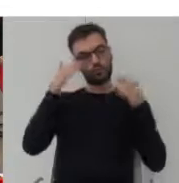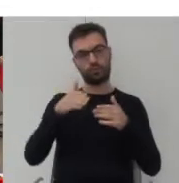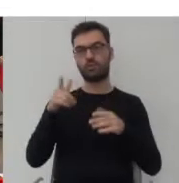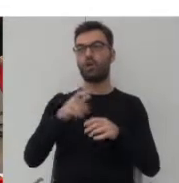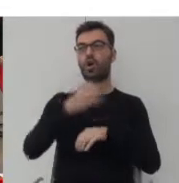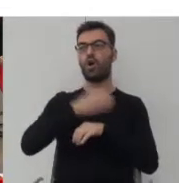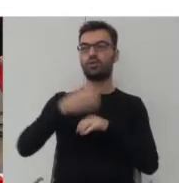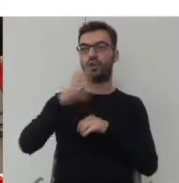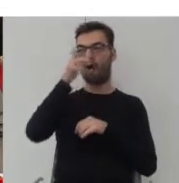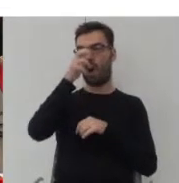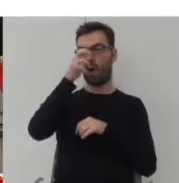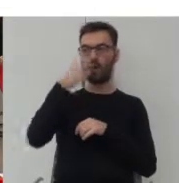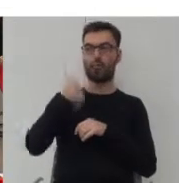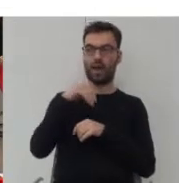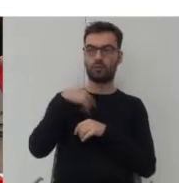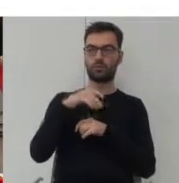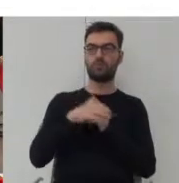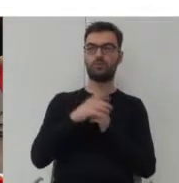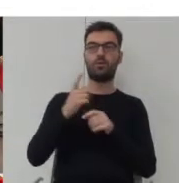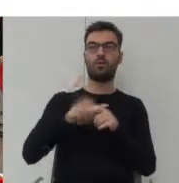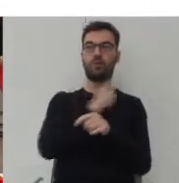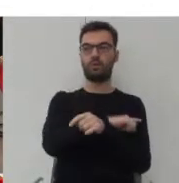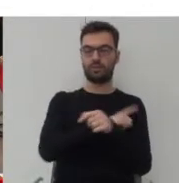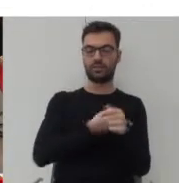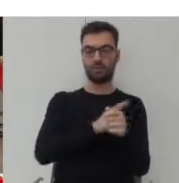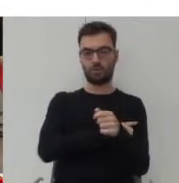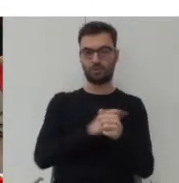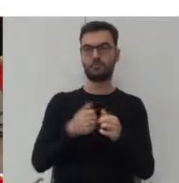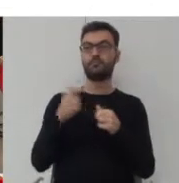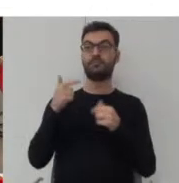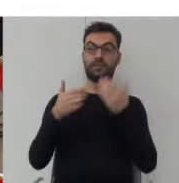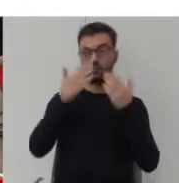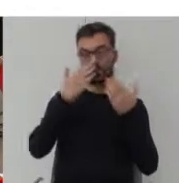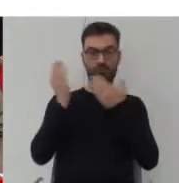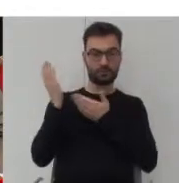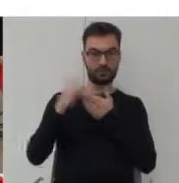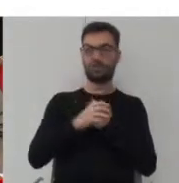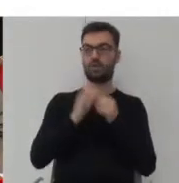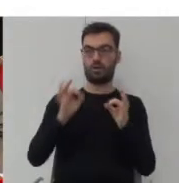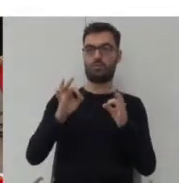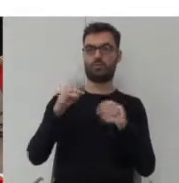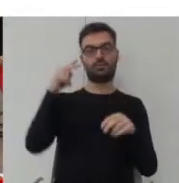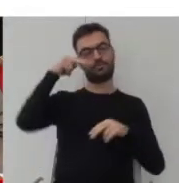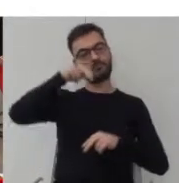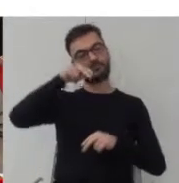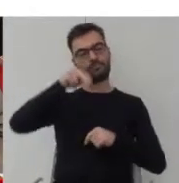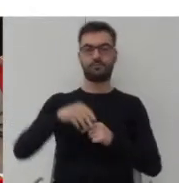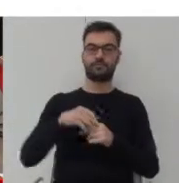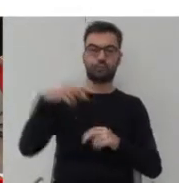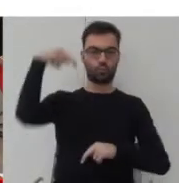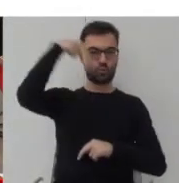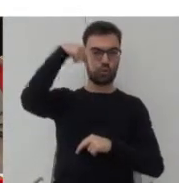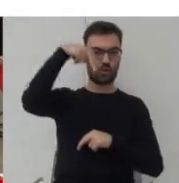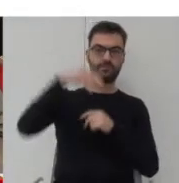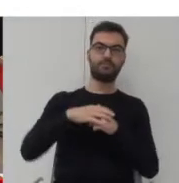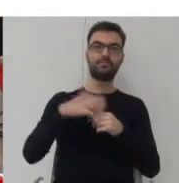osiedle Orła Białego w Poznaniu i tak wygląda ono obecnie z lotu ptaka. Warto zaznaczyć,